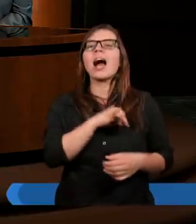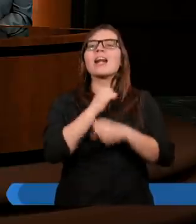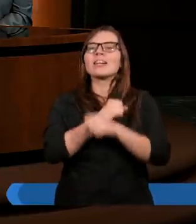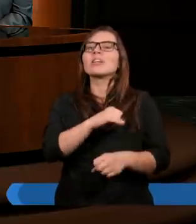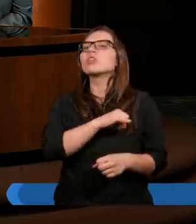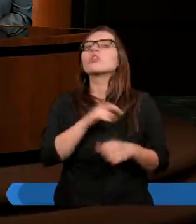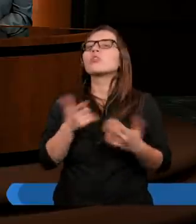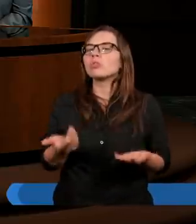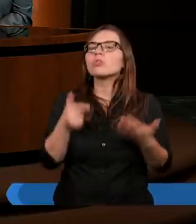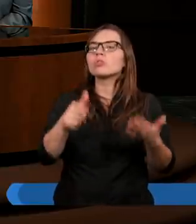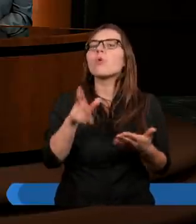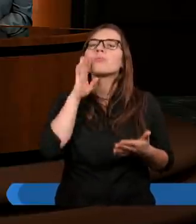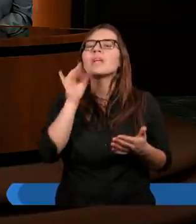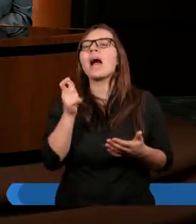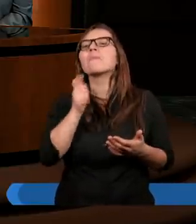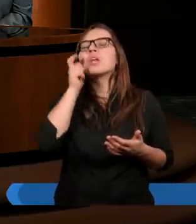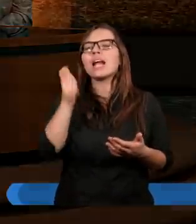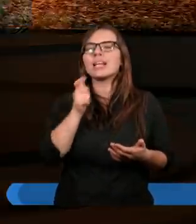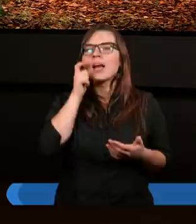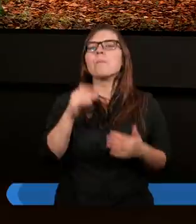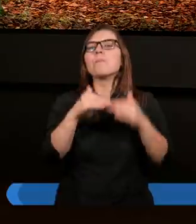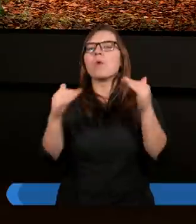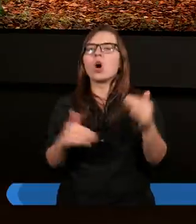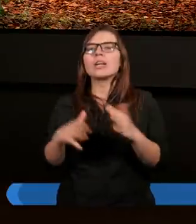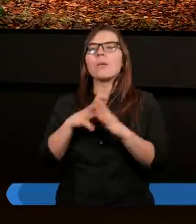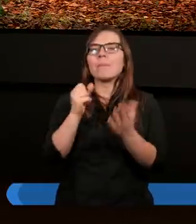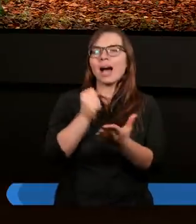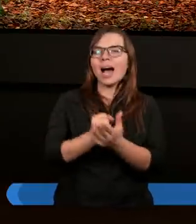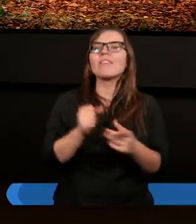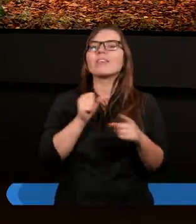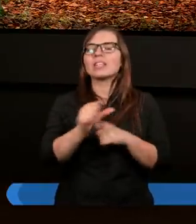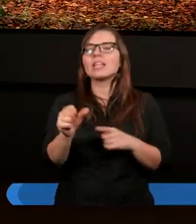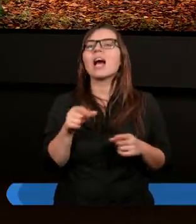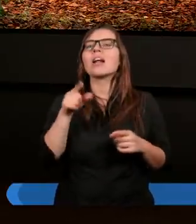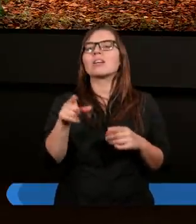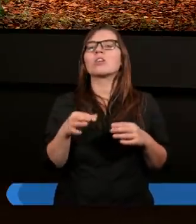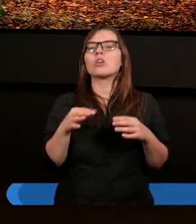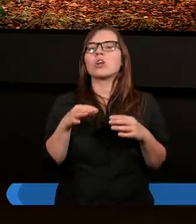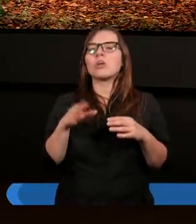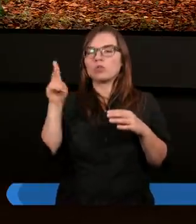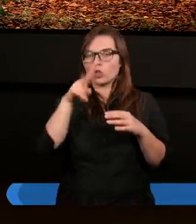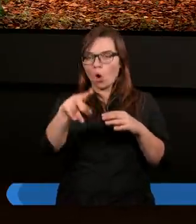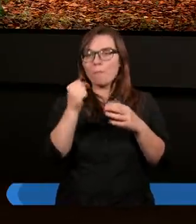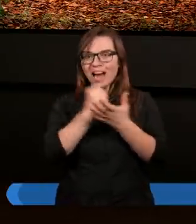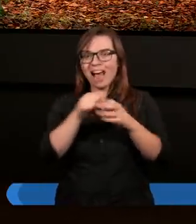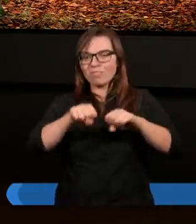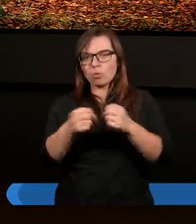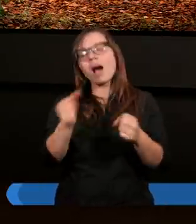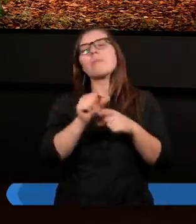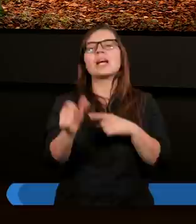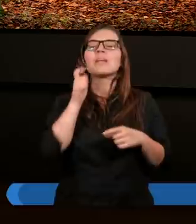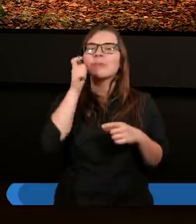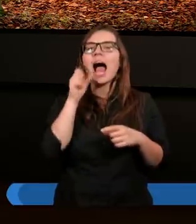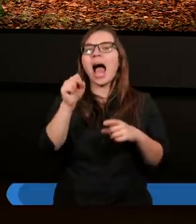grzechu jest kto? Jest przestępca. Pod prawem jest ktoś, kto to prawo łamie, a nie